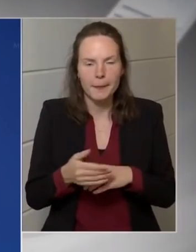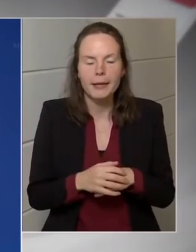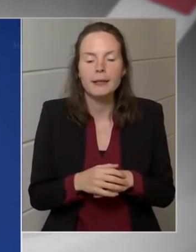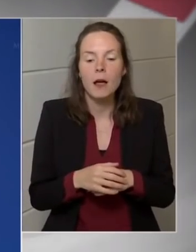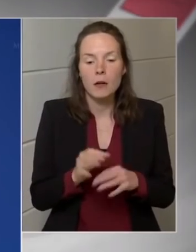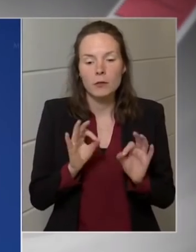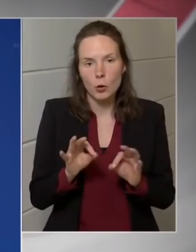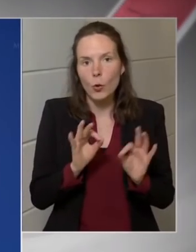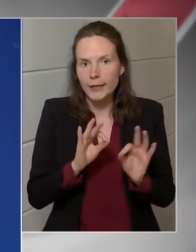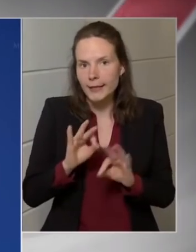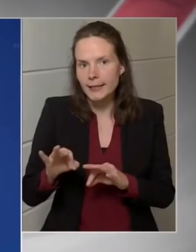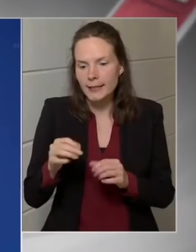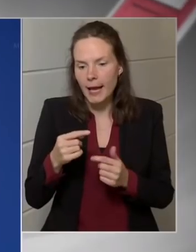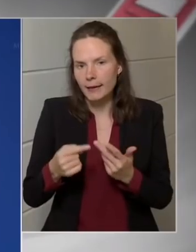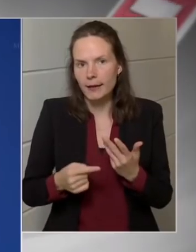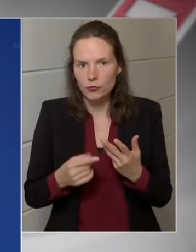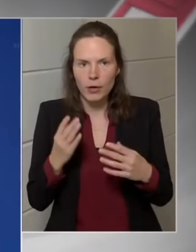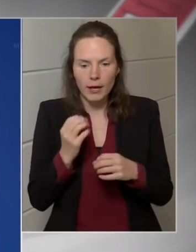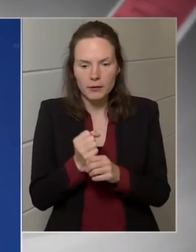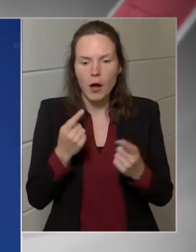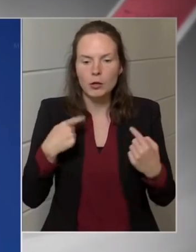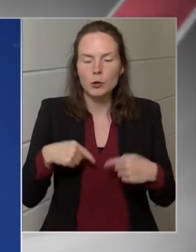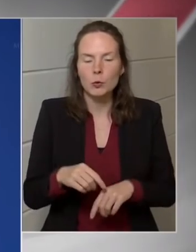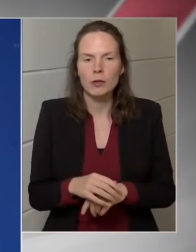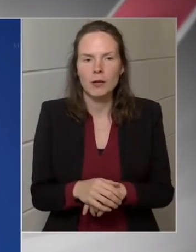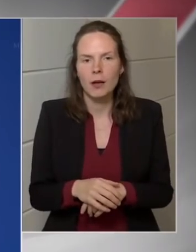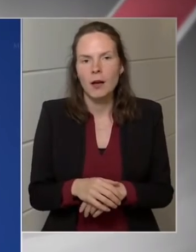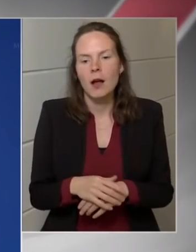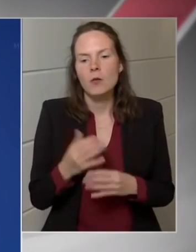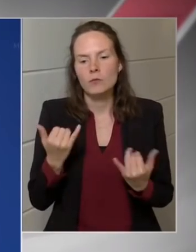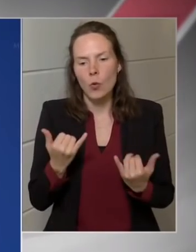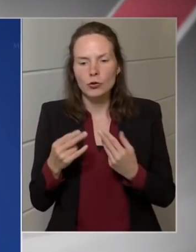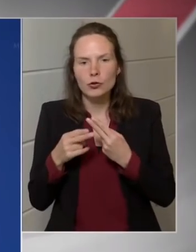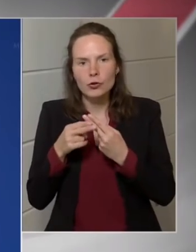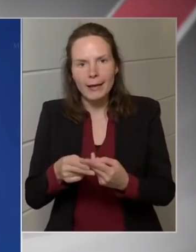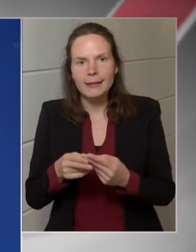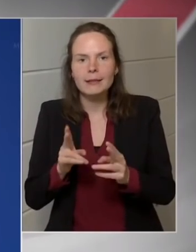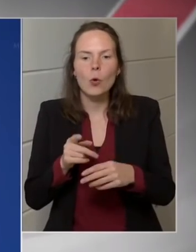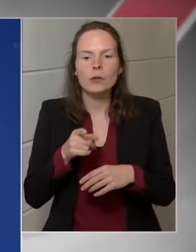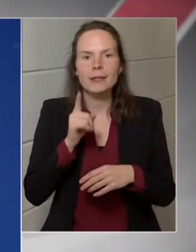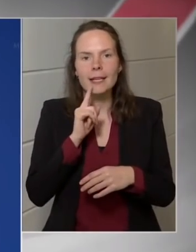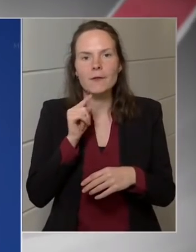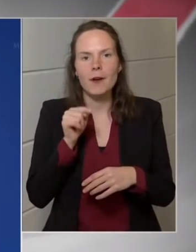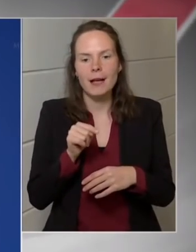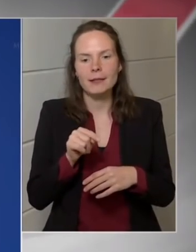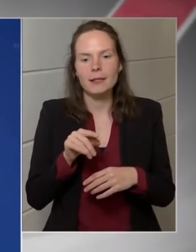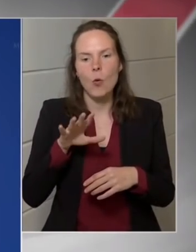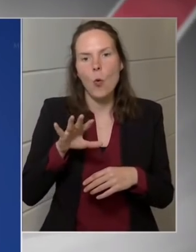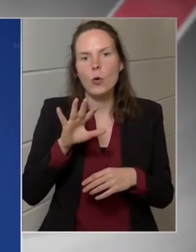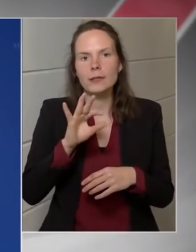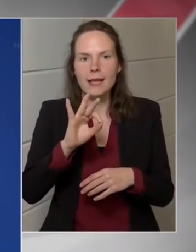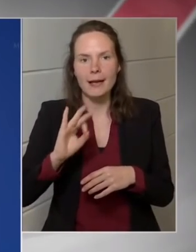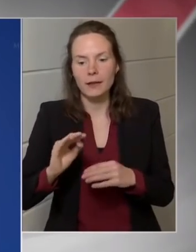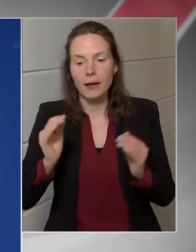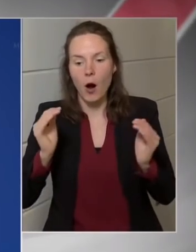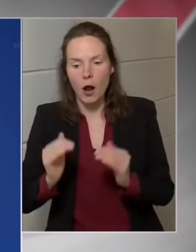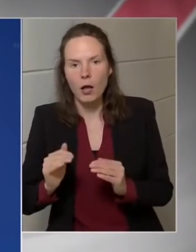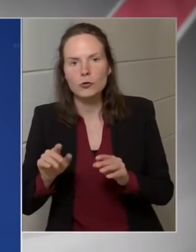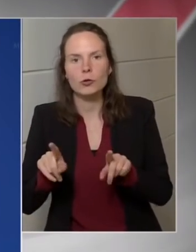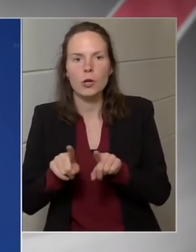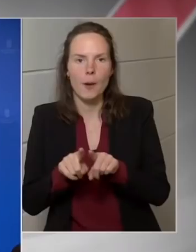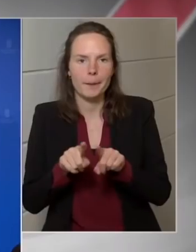Tehát, hogy korábban éppen egy kormányinfónitőnök előtt volt, szerencsém ismertetni, június közepéig ezekről döntés fog születni. Ezeket jó